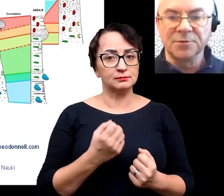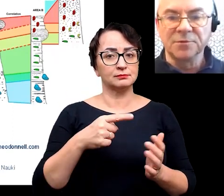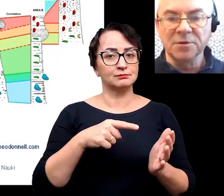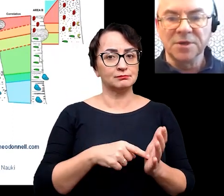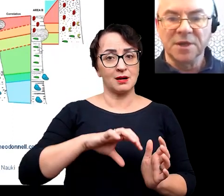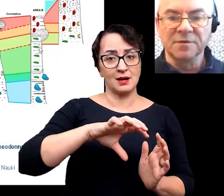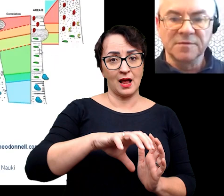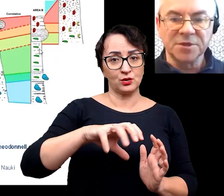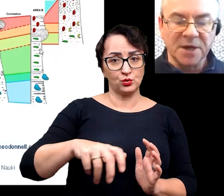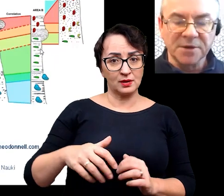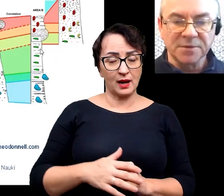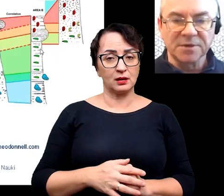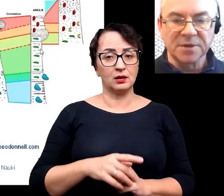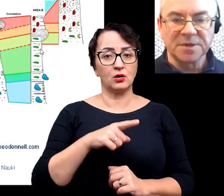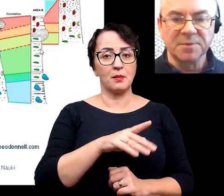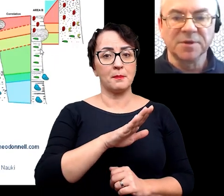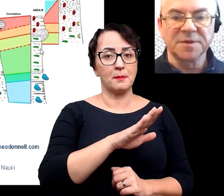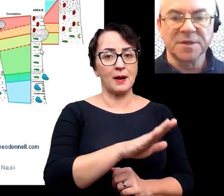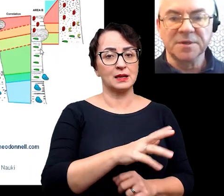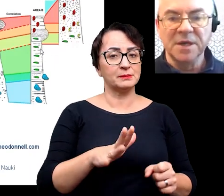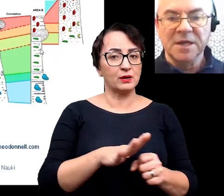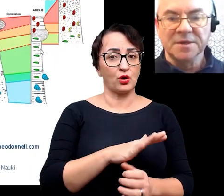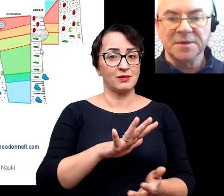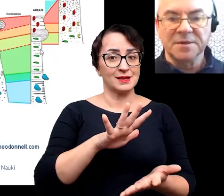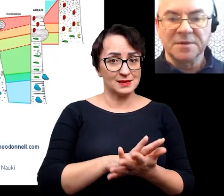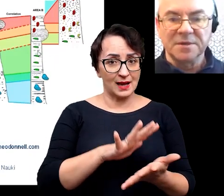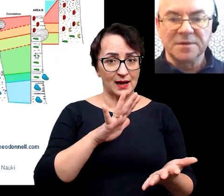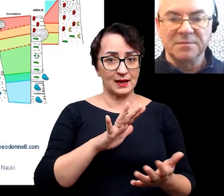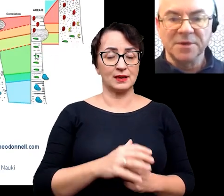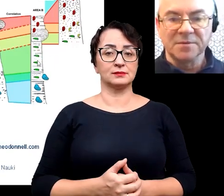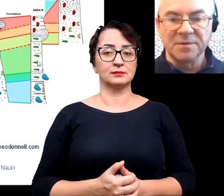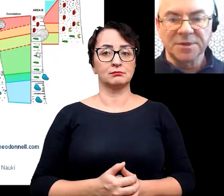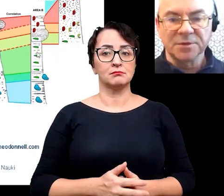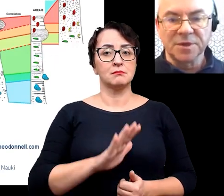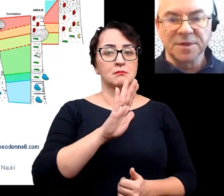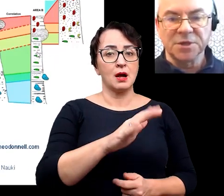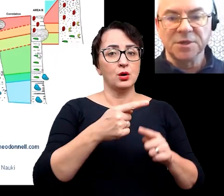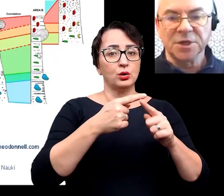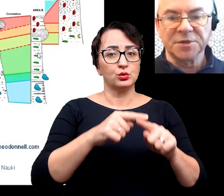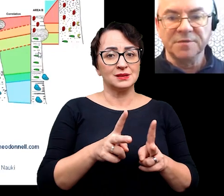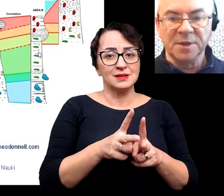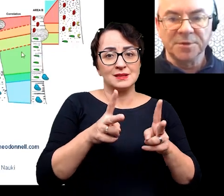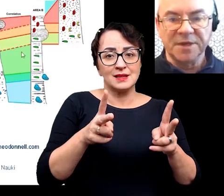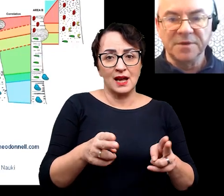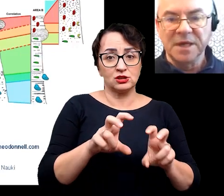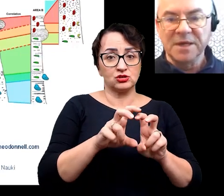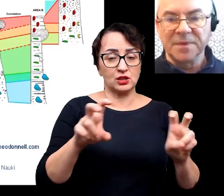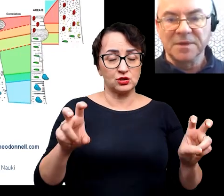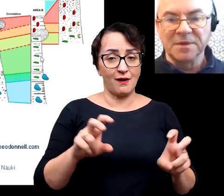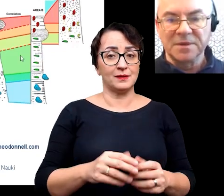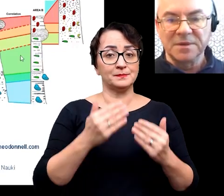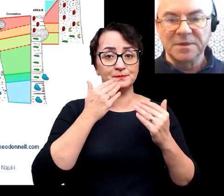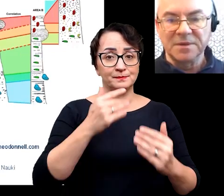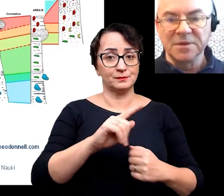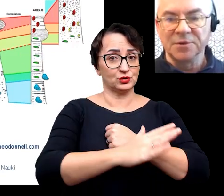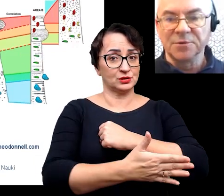pewne gatunki, które stanowią, właśnie mają te spełnione cechy, mają bardzo krótkie zasięgi czasowe i na podstawie